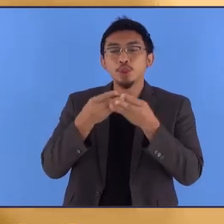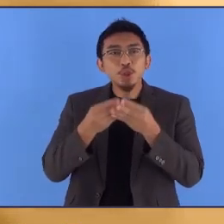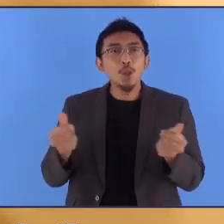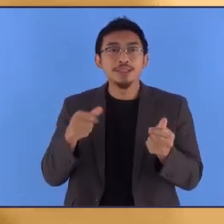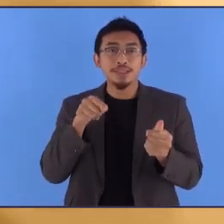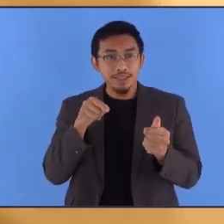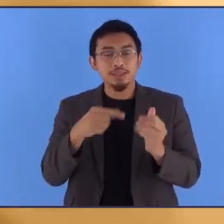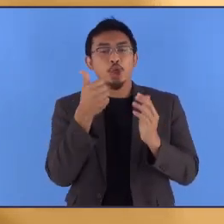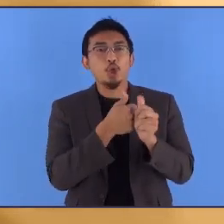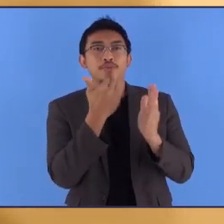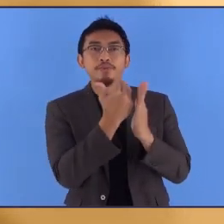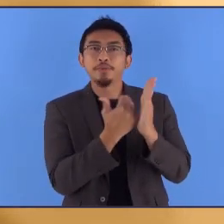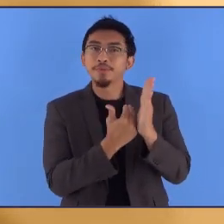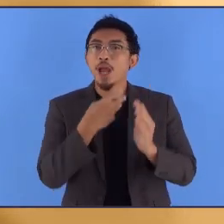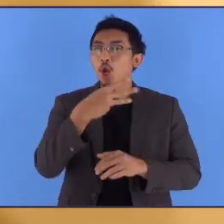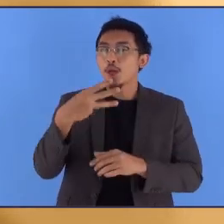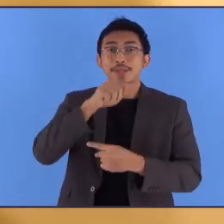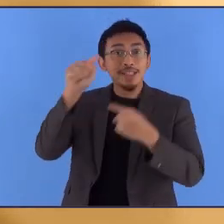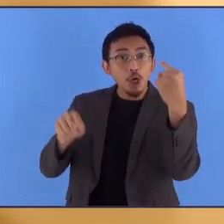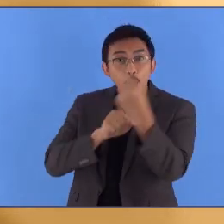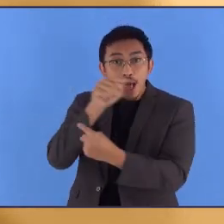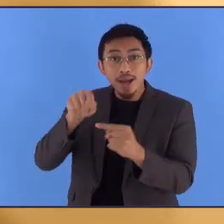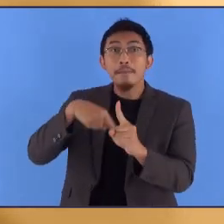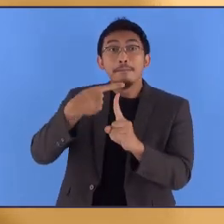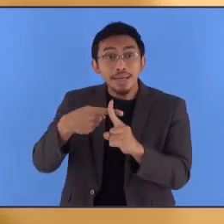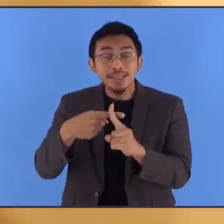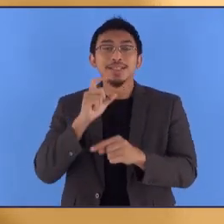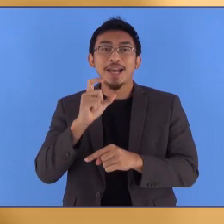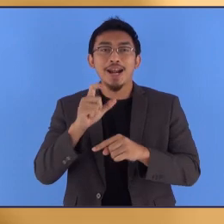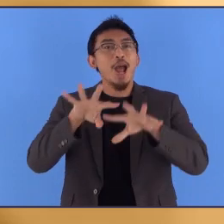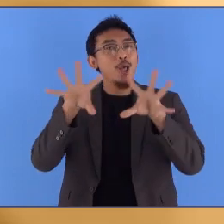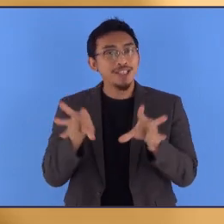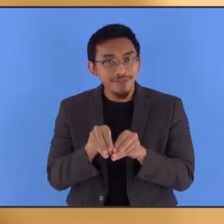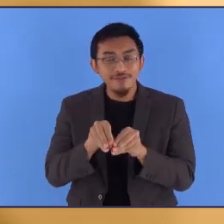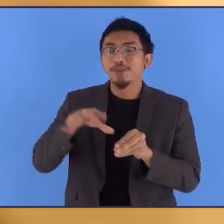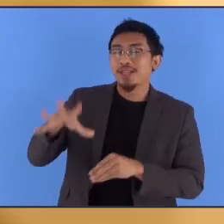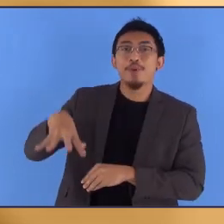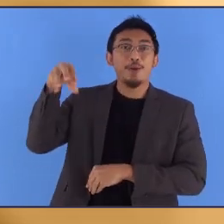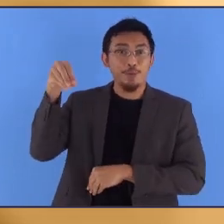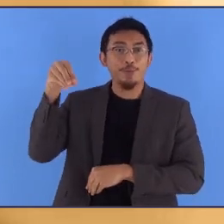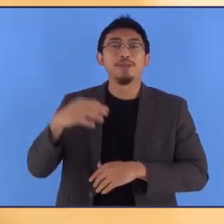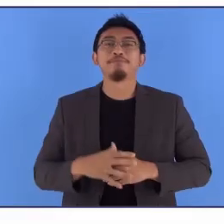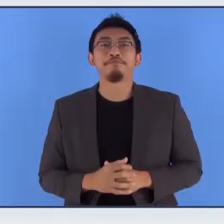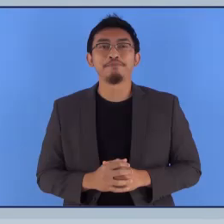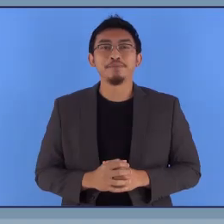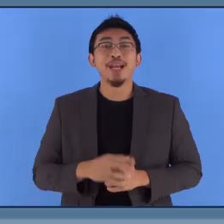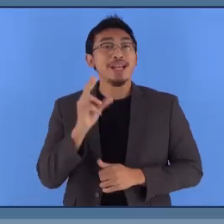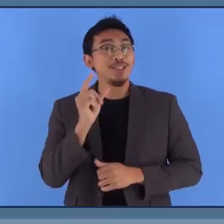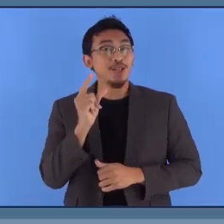prototipe solusi Yang berprinsip pada ekonomi sirkular Dan pendekatan ekosistem yang inklusif dan terpalu